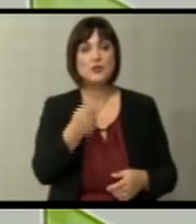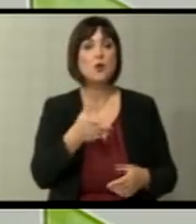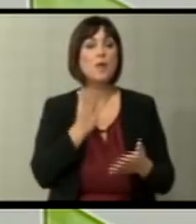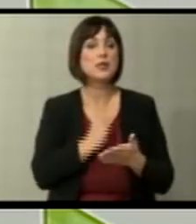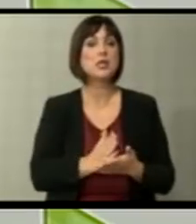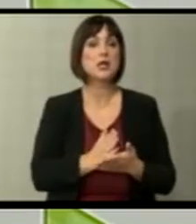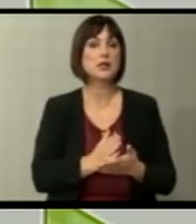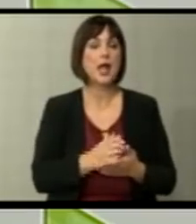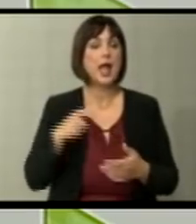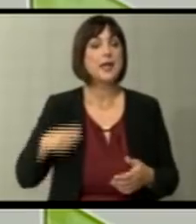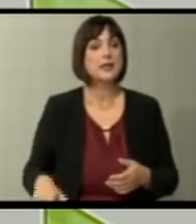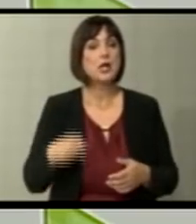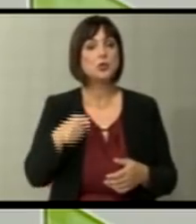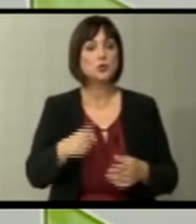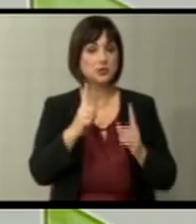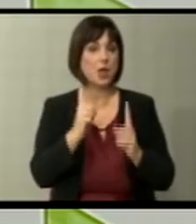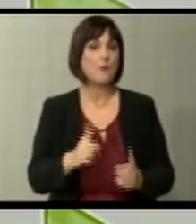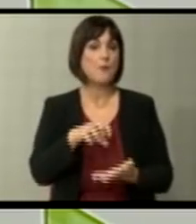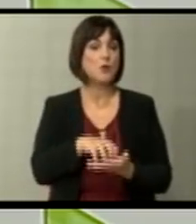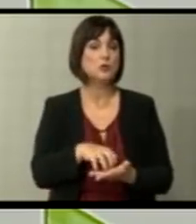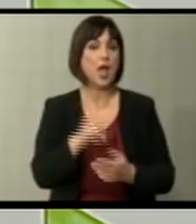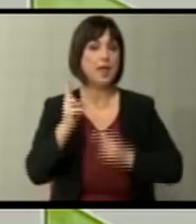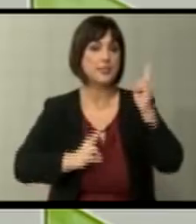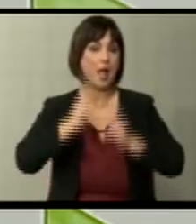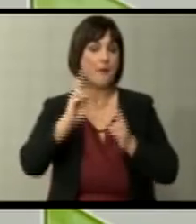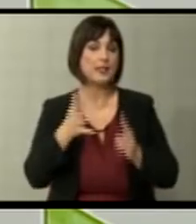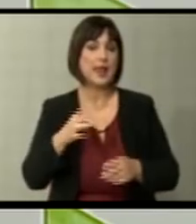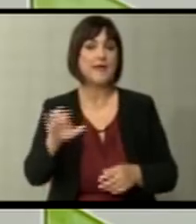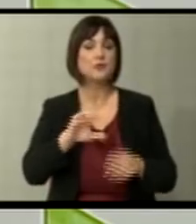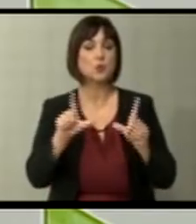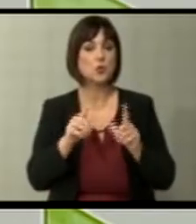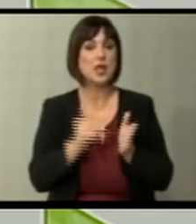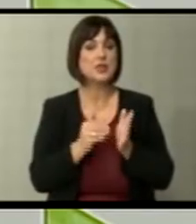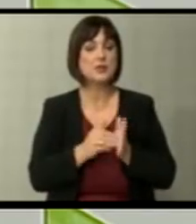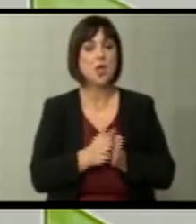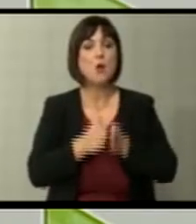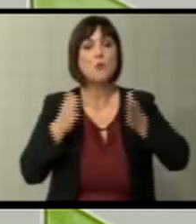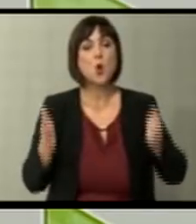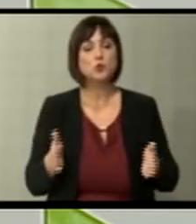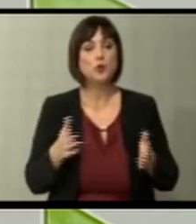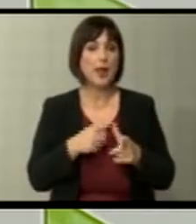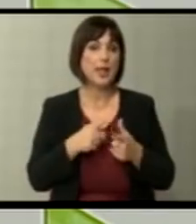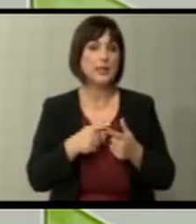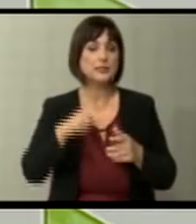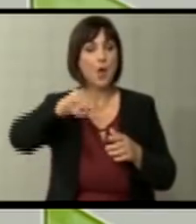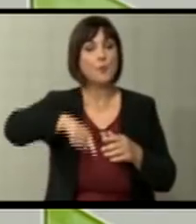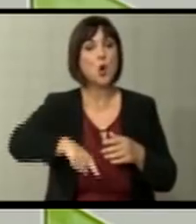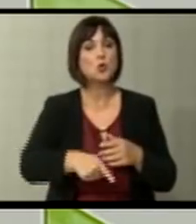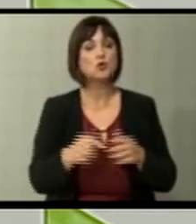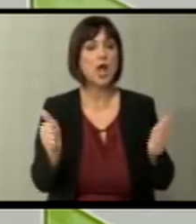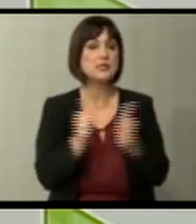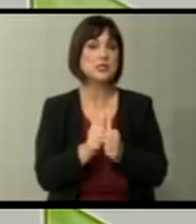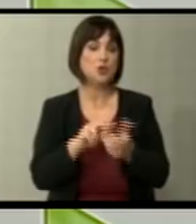в сушност, генерално тука се позиционира повторно дебатата на тоа дали Европската Унија треба да се проширува или да се продлабочуваат